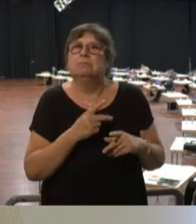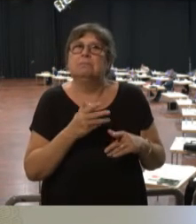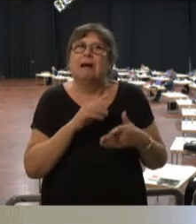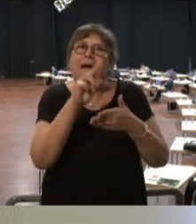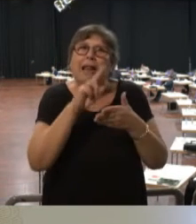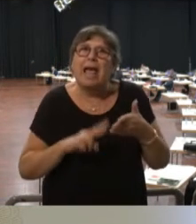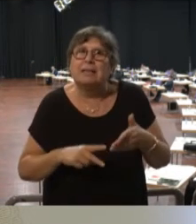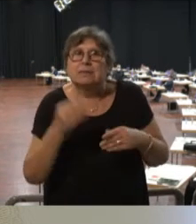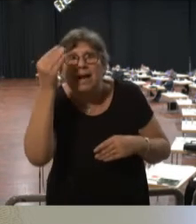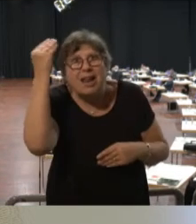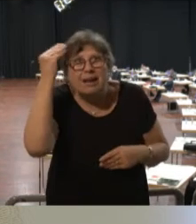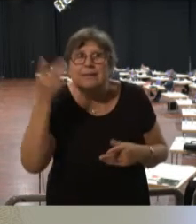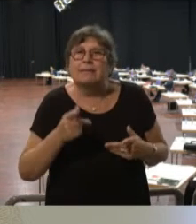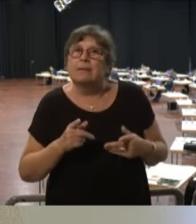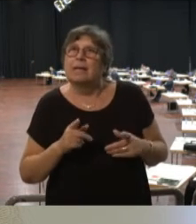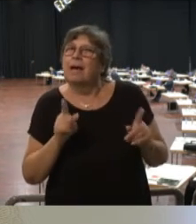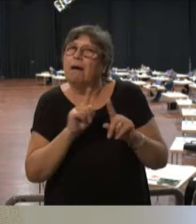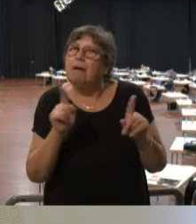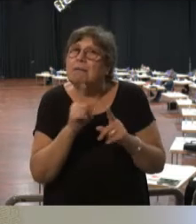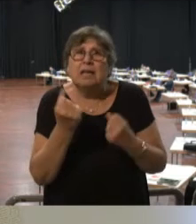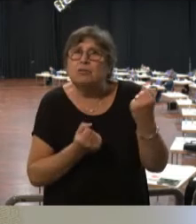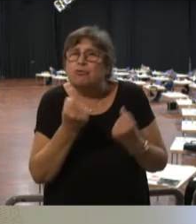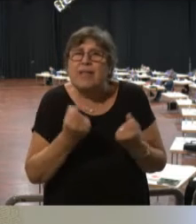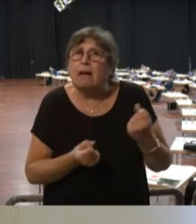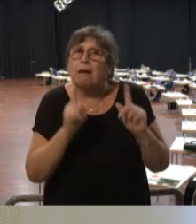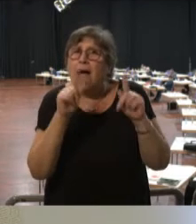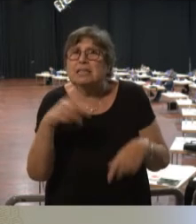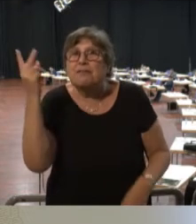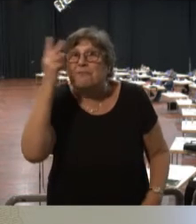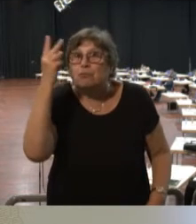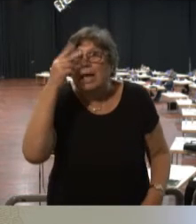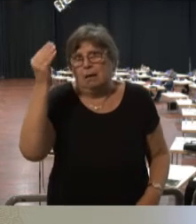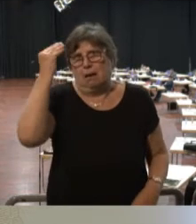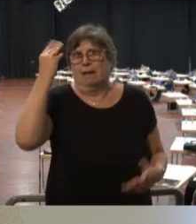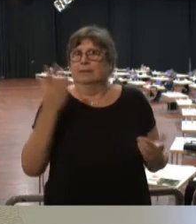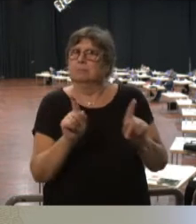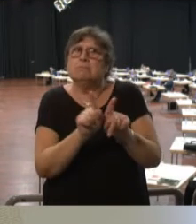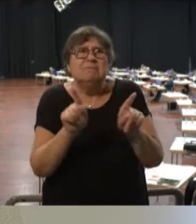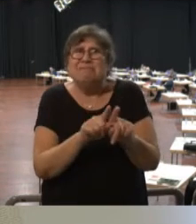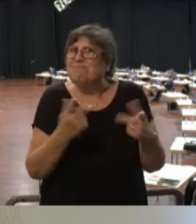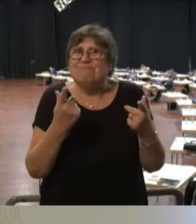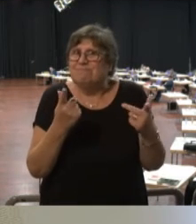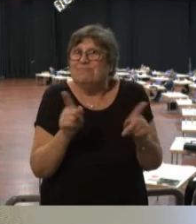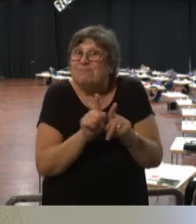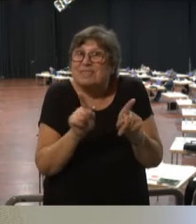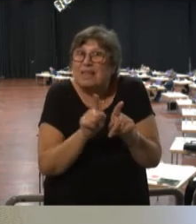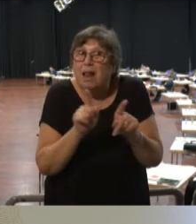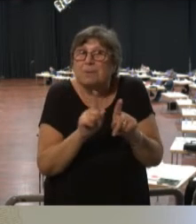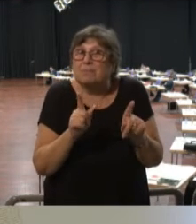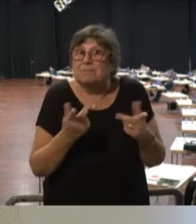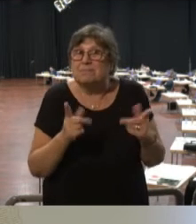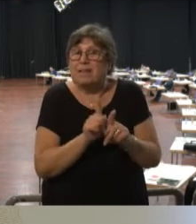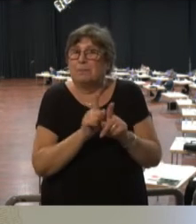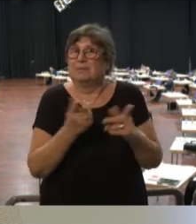nicht, das ist nicht schwieriger als das Verstehen lernen. Das ist der gleiche intellektuelle Aufwand.